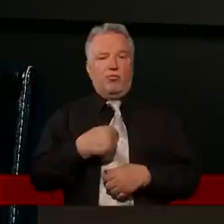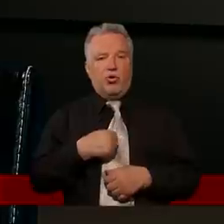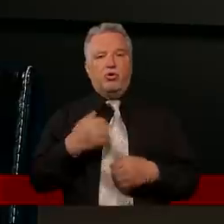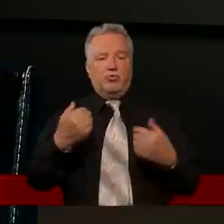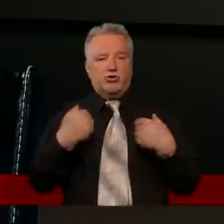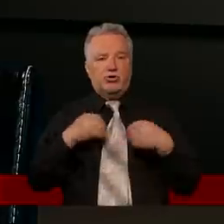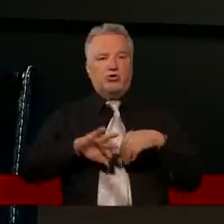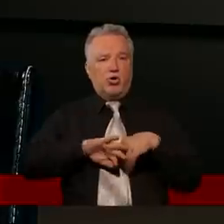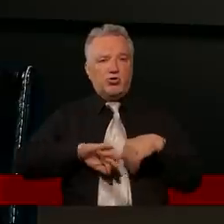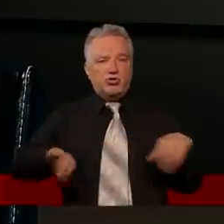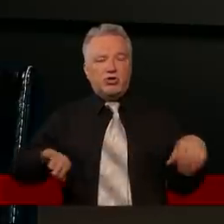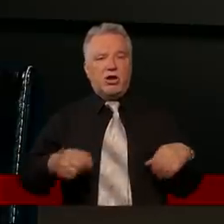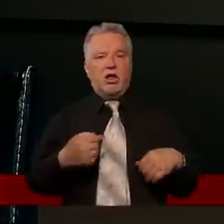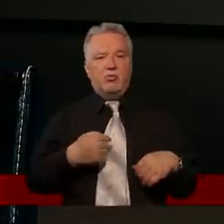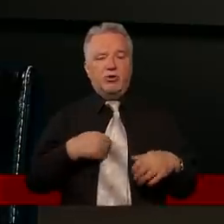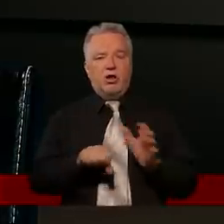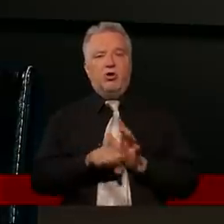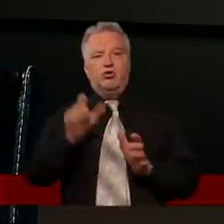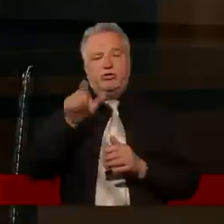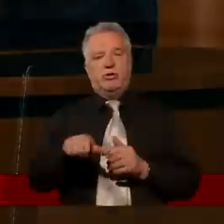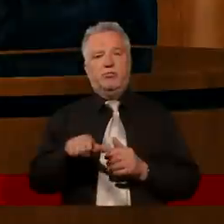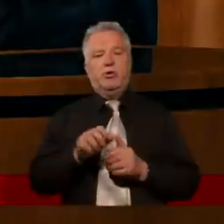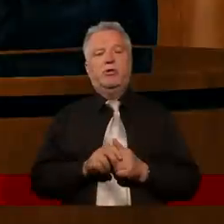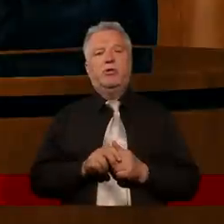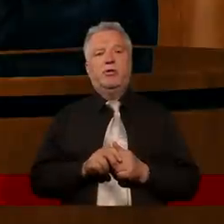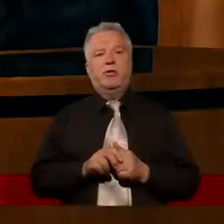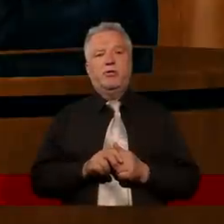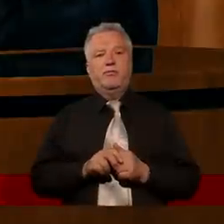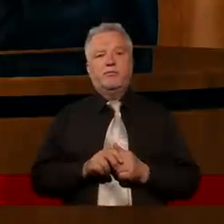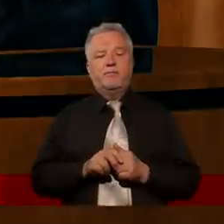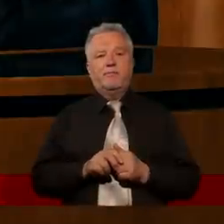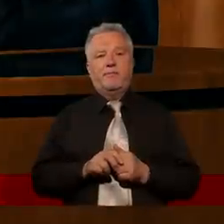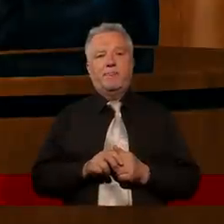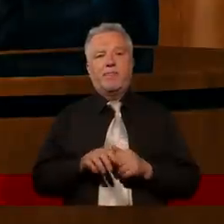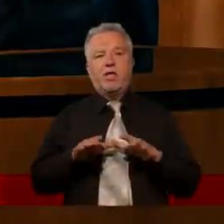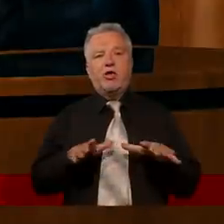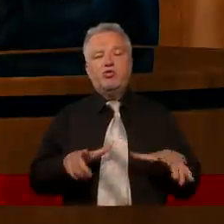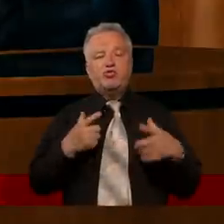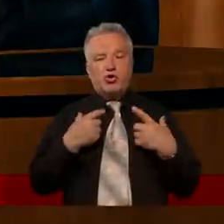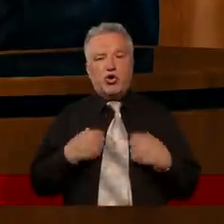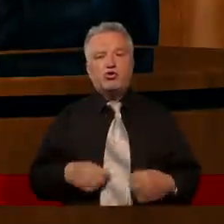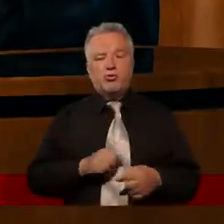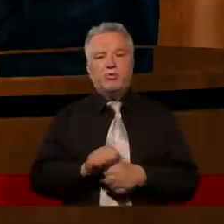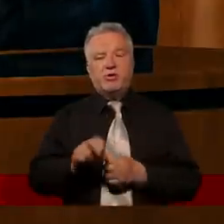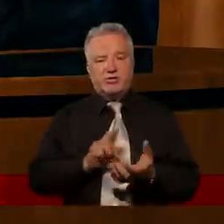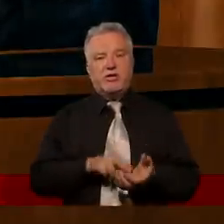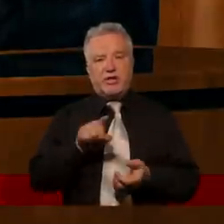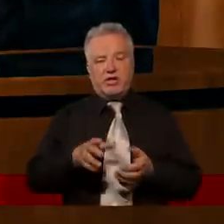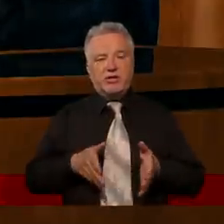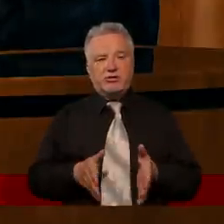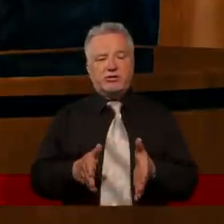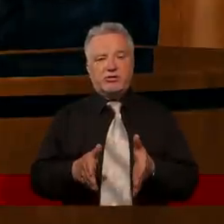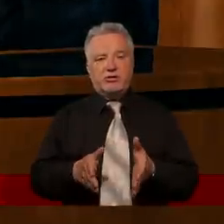oddziela mnie od Ciebie, pokaż mi. Ale myślę, że na tym etapie bardzo dużo osób już jest. I bogaty